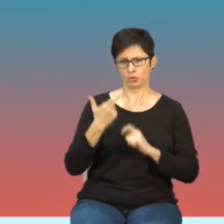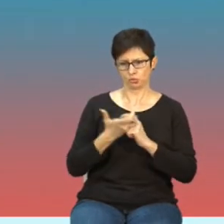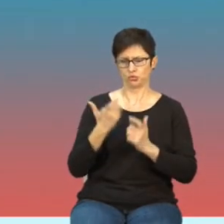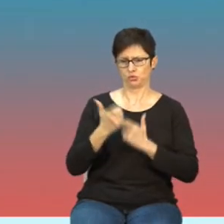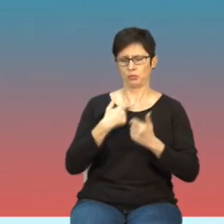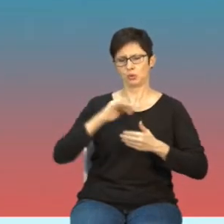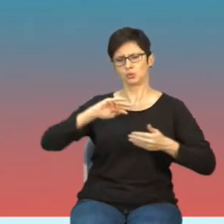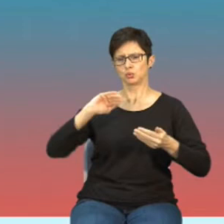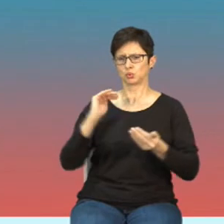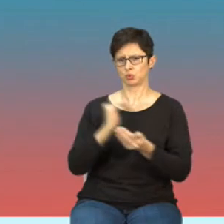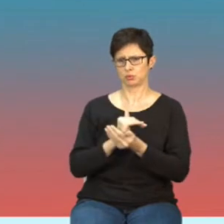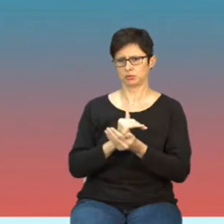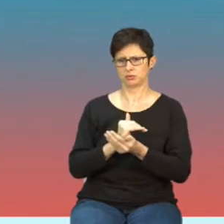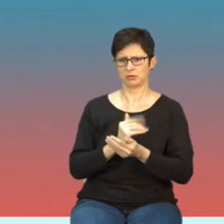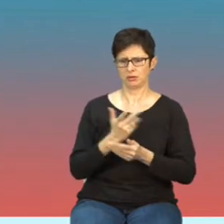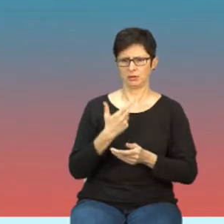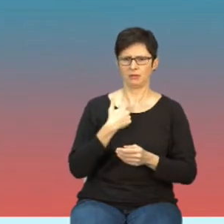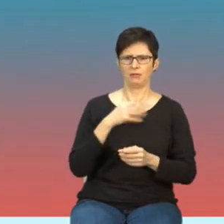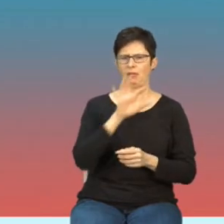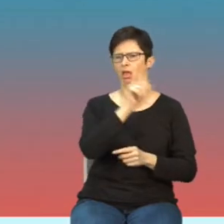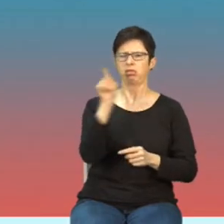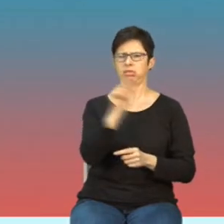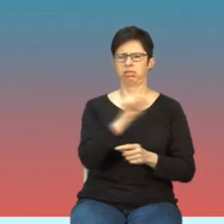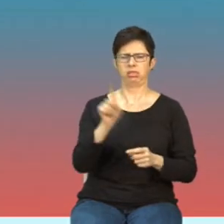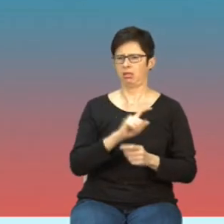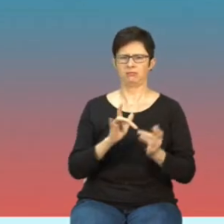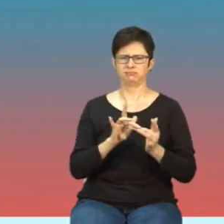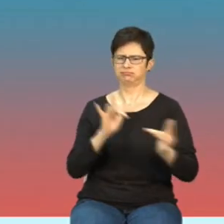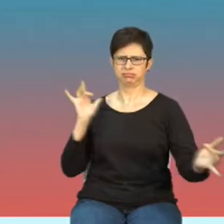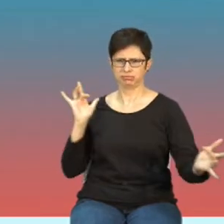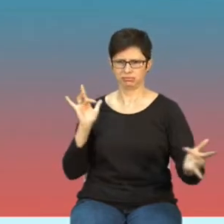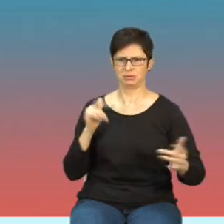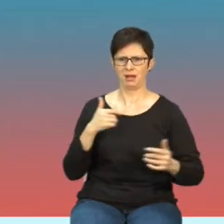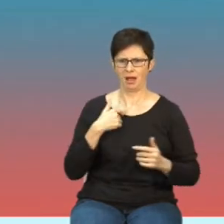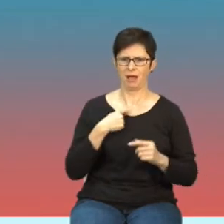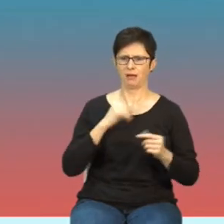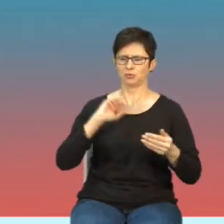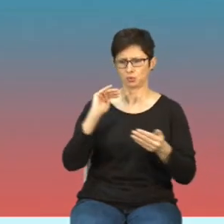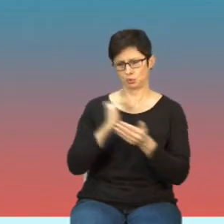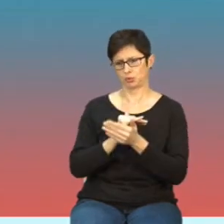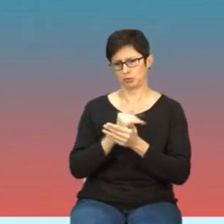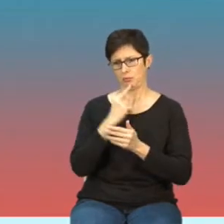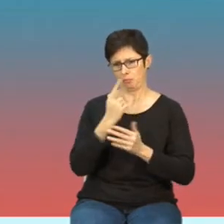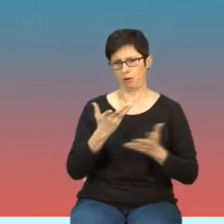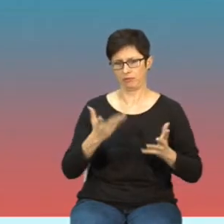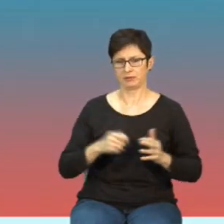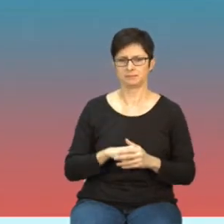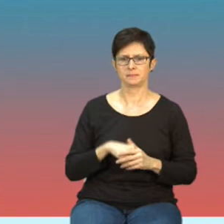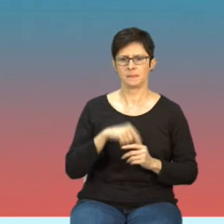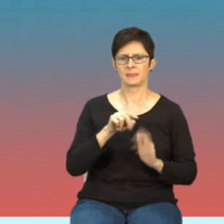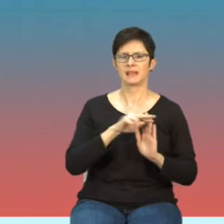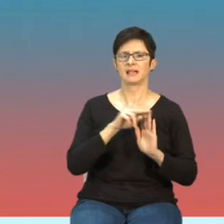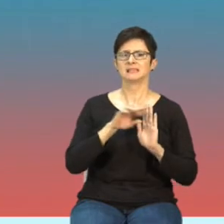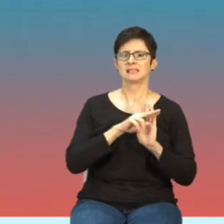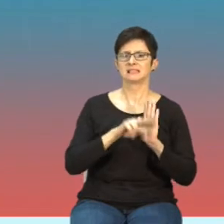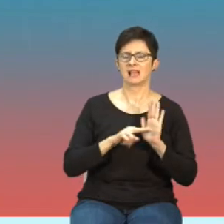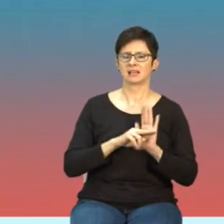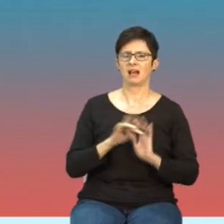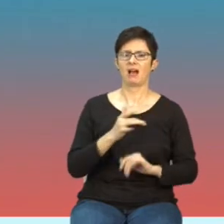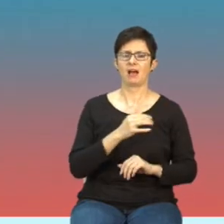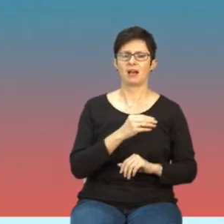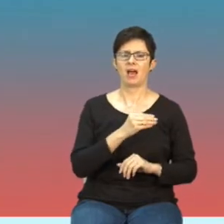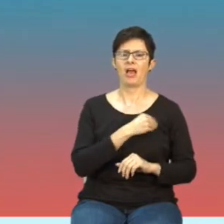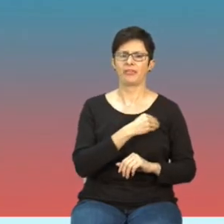ta polska wikipedia akurat to jest nieźle napisane, że jest to zasada etyczna, zgodnie z którą jeżeli